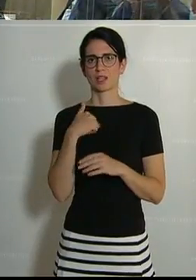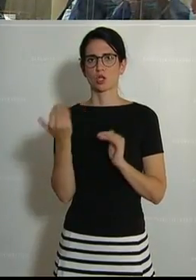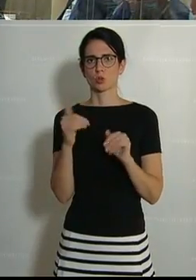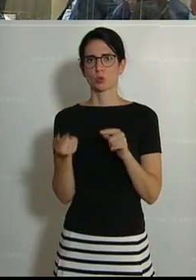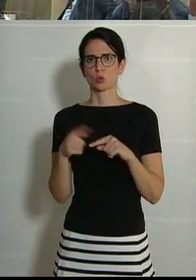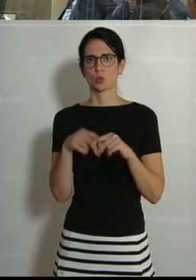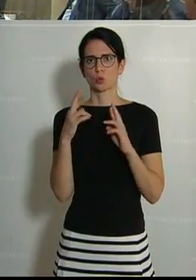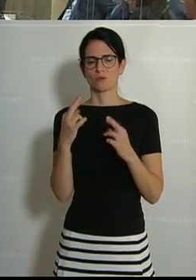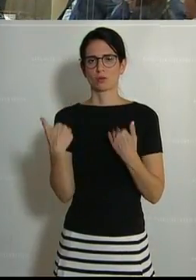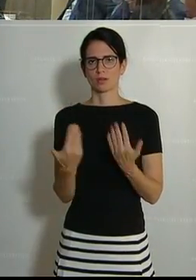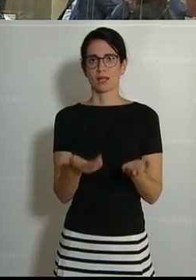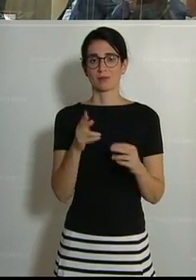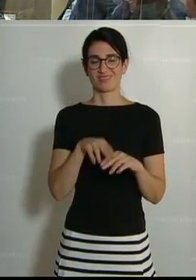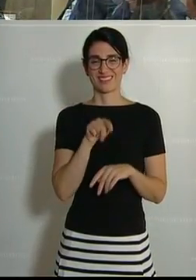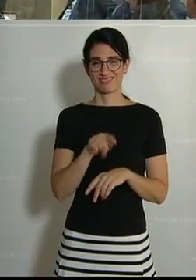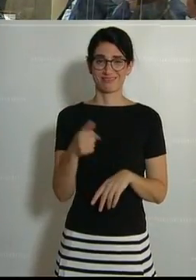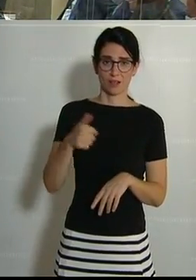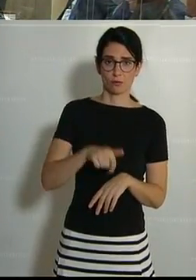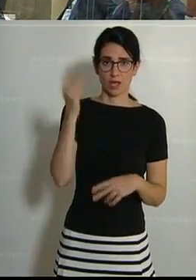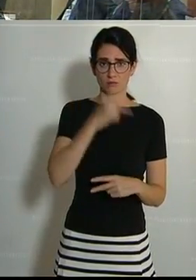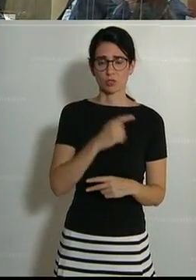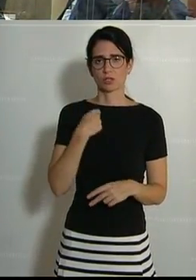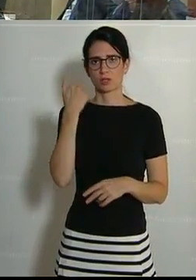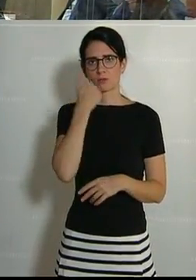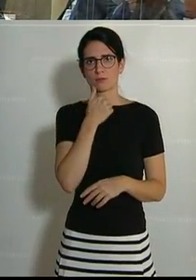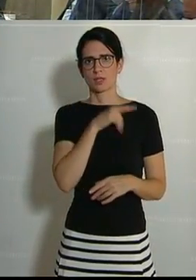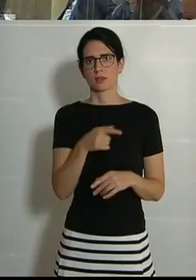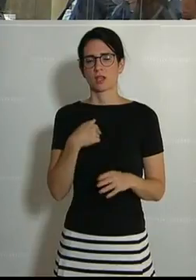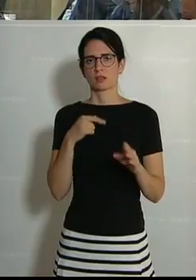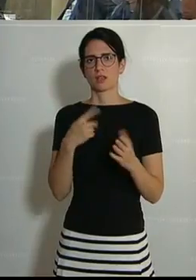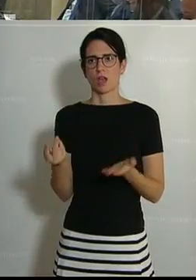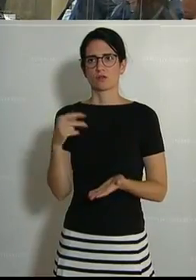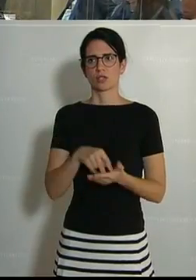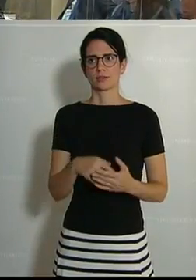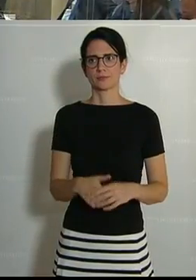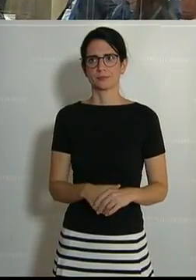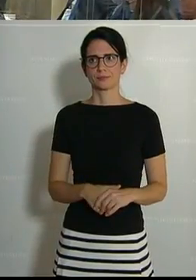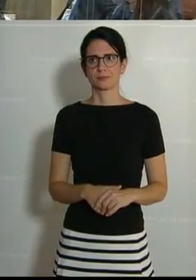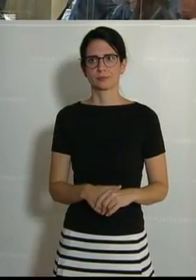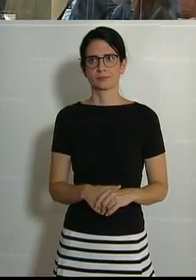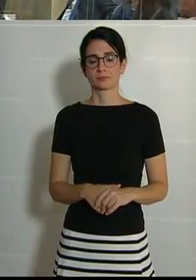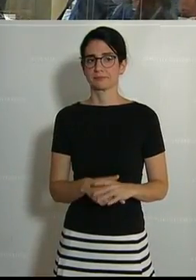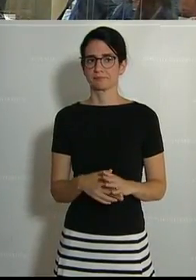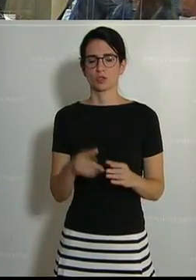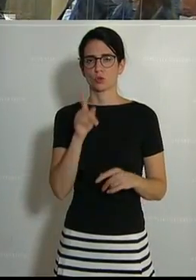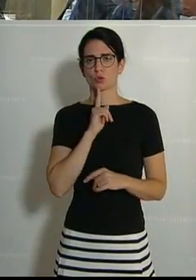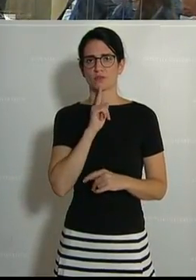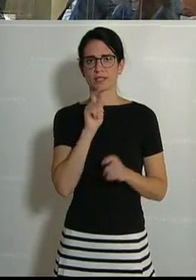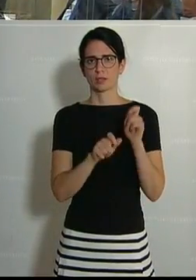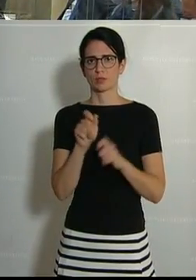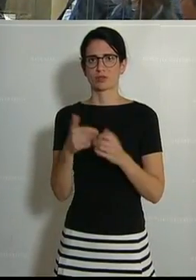zu geben. Wer für diesen Entschließungsantrag ist, darf ich gleichfalls um Zustimmung ersuchen. Das ist die Minderheit, der